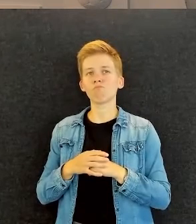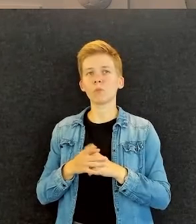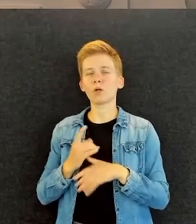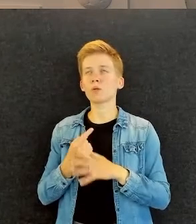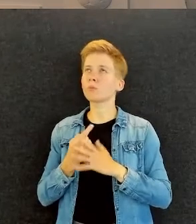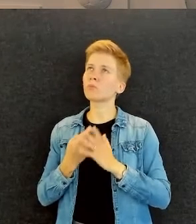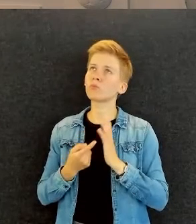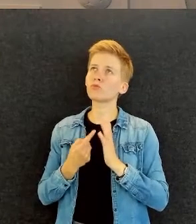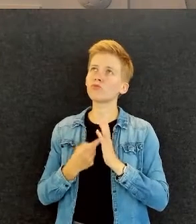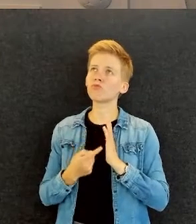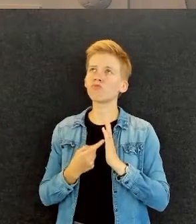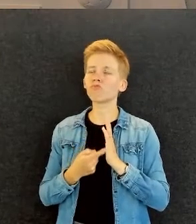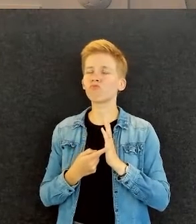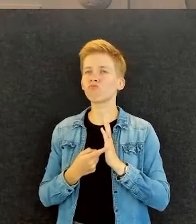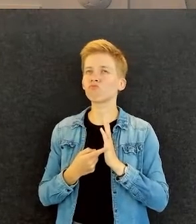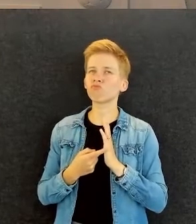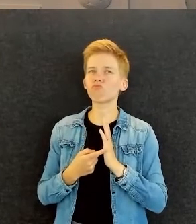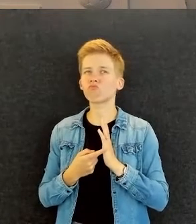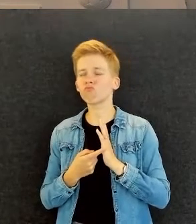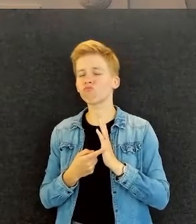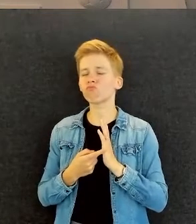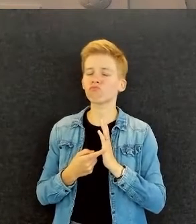Olikohan minulla joku tota...